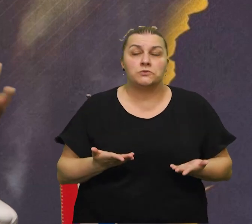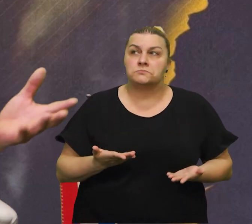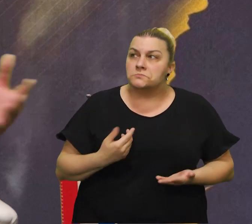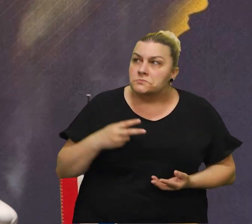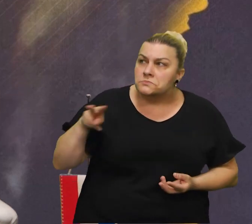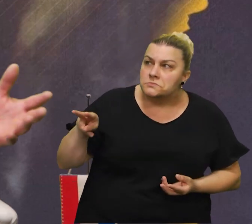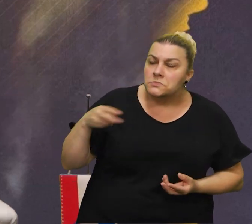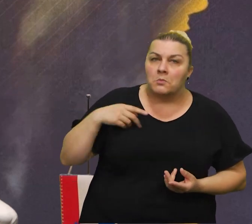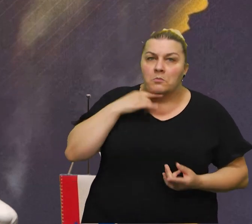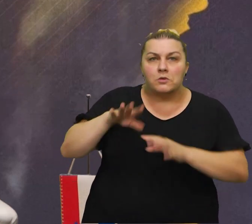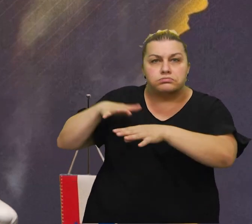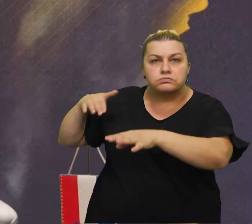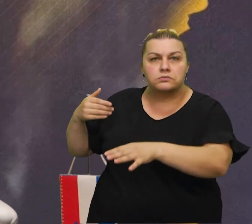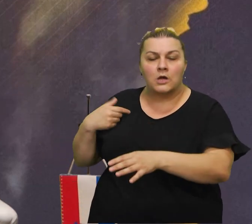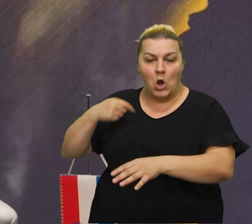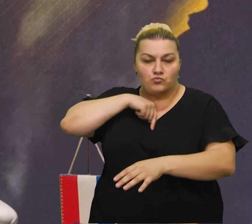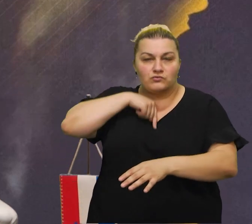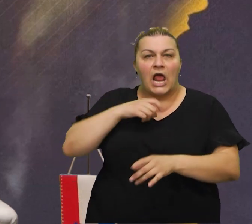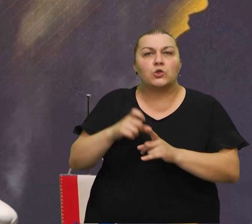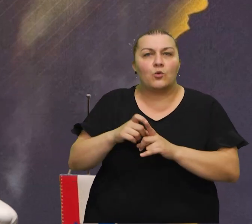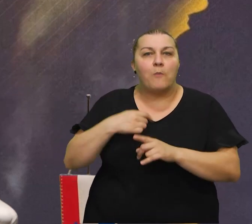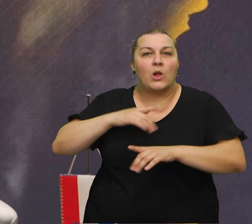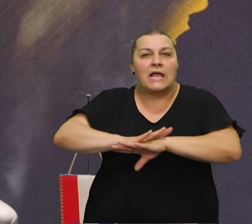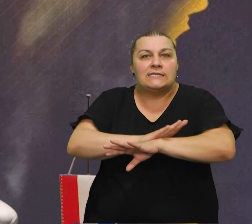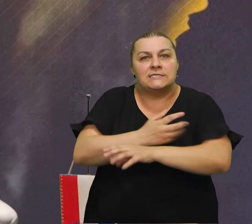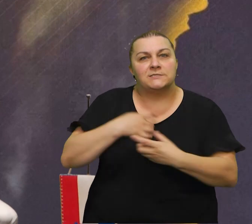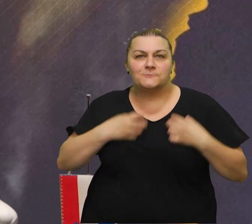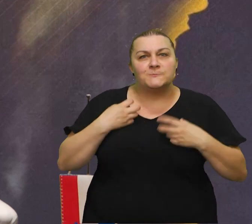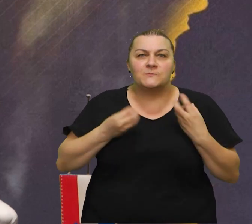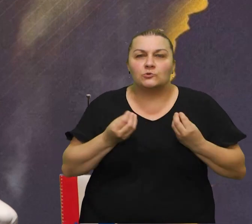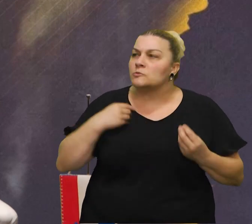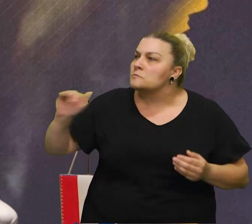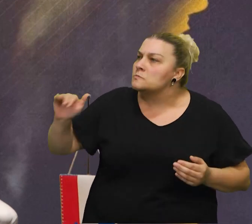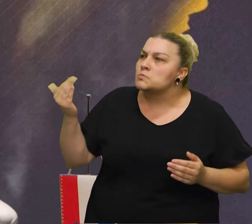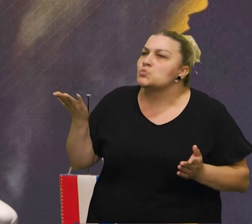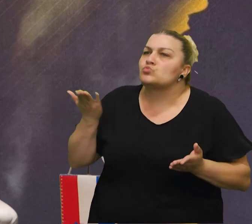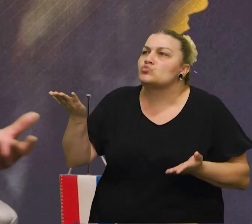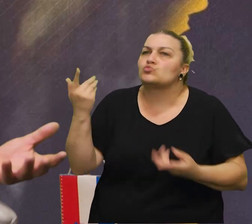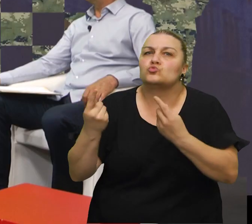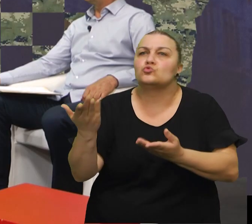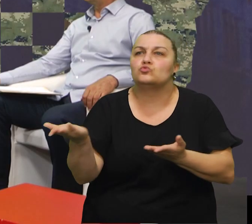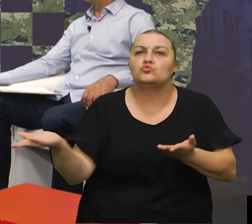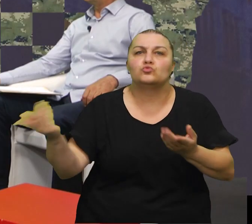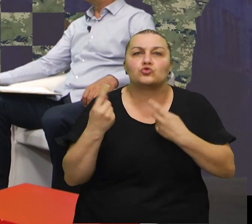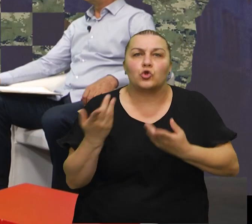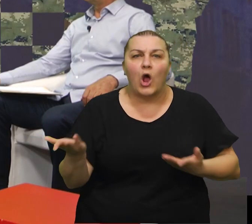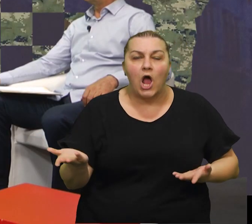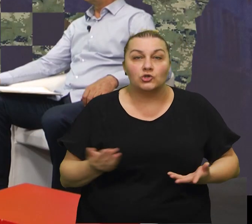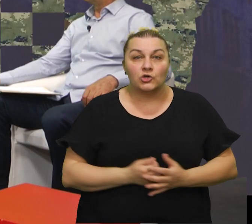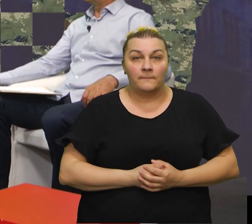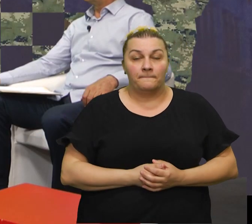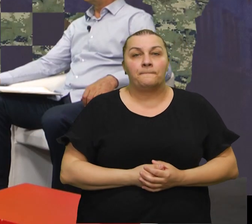dolazim do te kolone ljudi i nakon ja govorim, šta je, šta je, čemu ovako kolona, šta se događa.